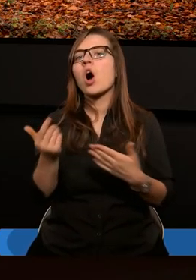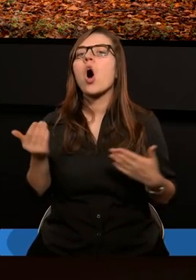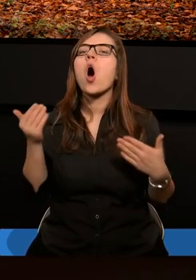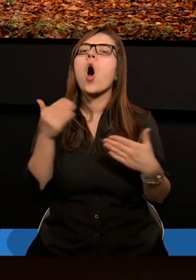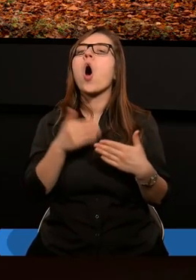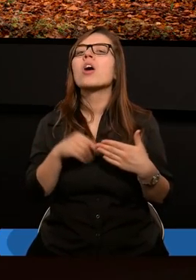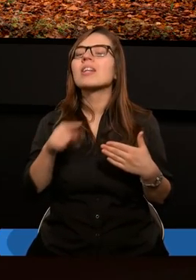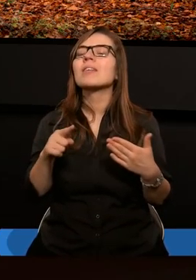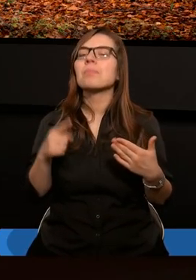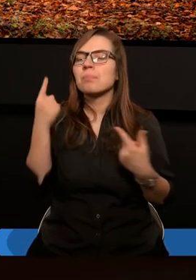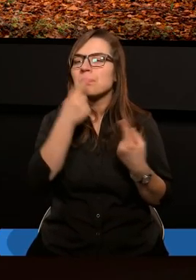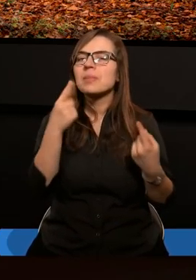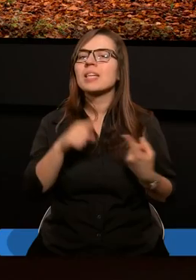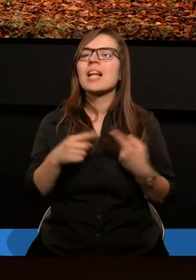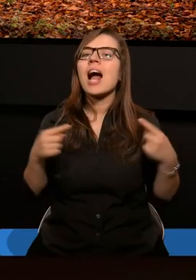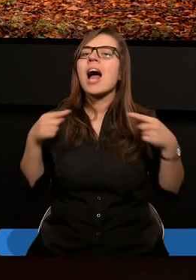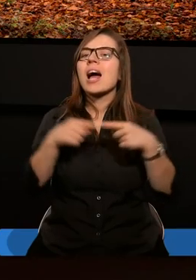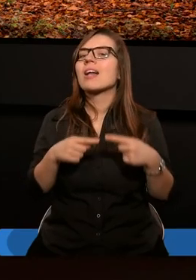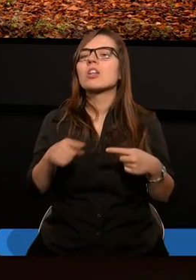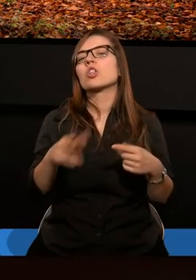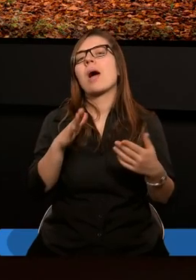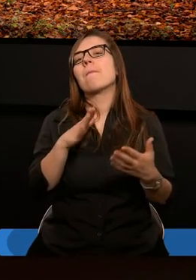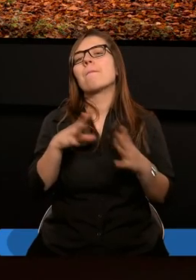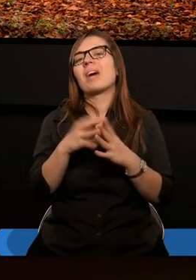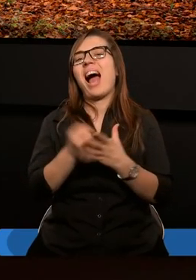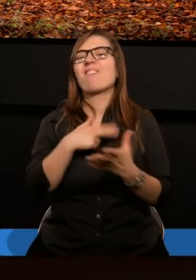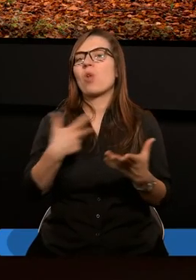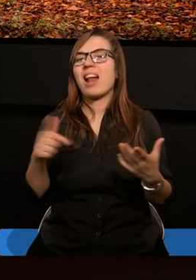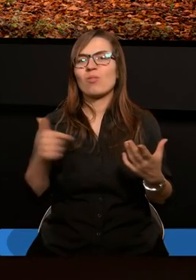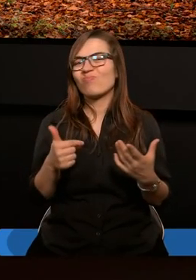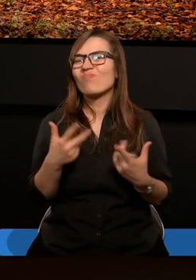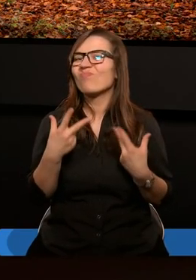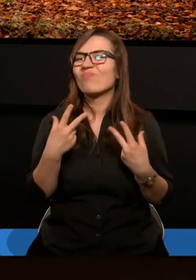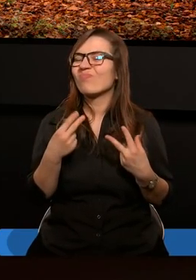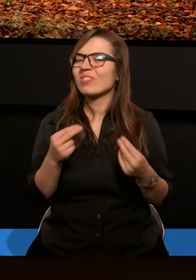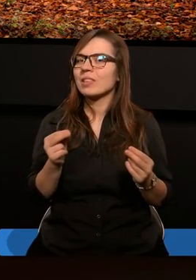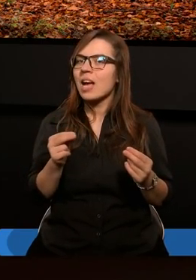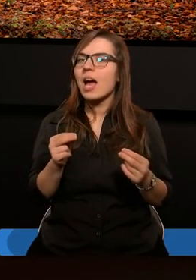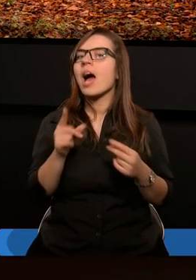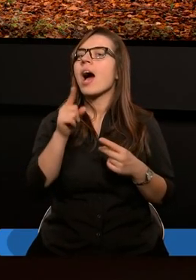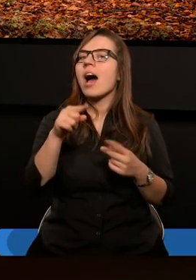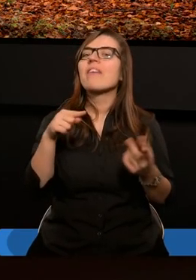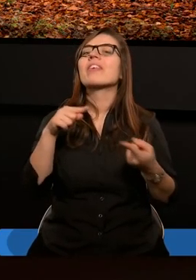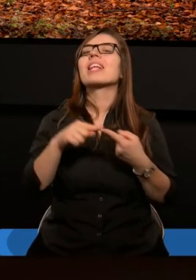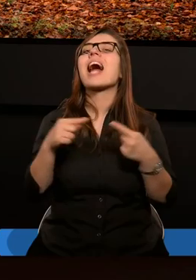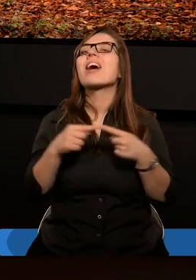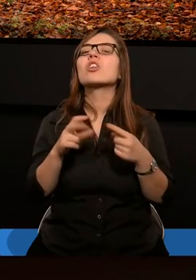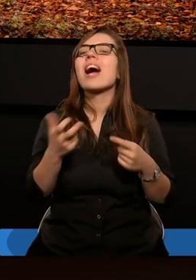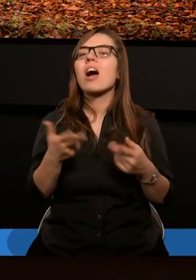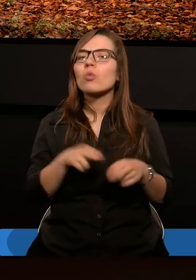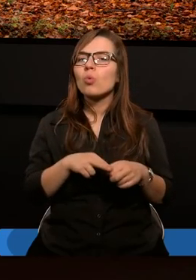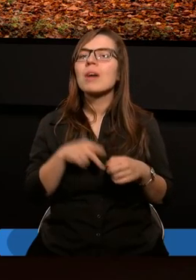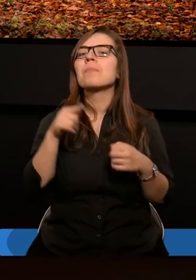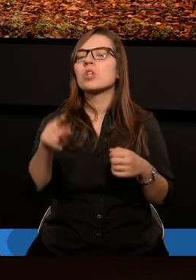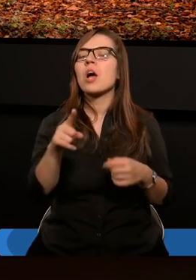końcem w tym sensie, że już nas prawo nie obowiązuje, ale w tym sensie, że to prawo,